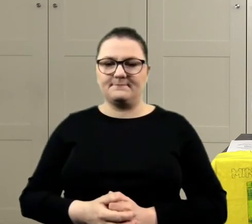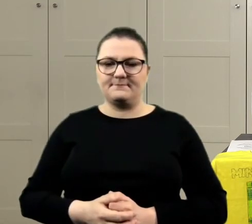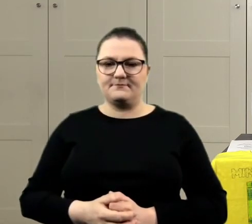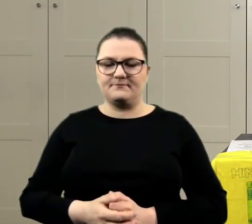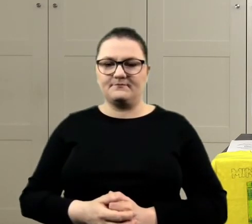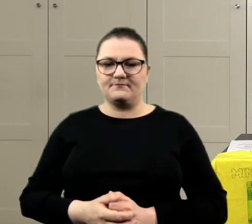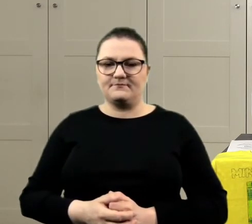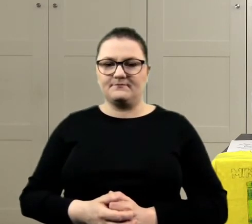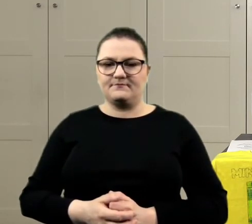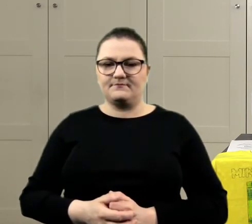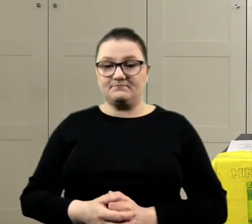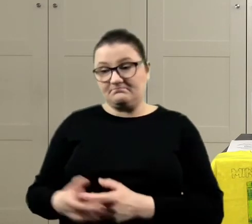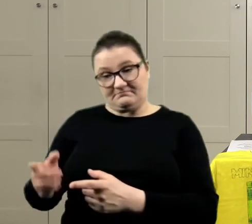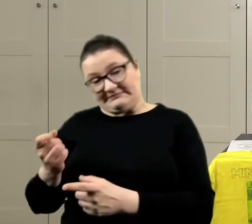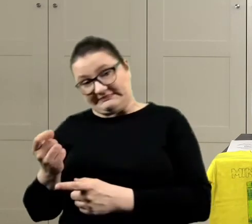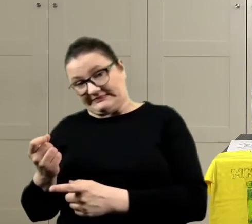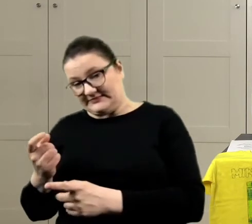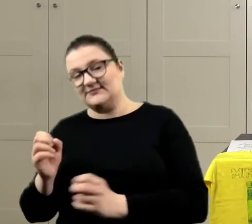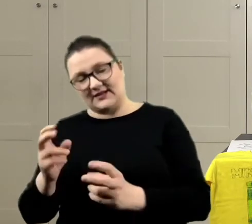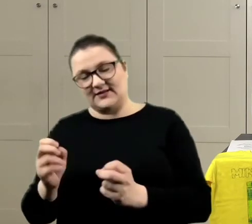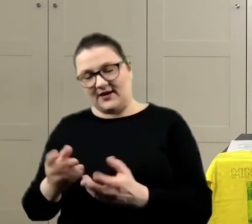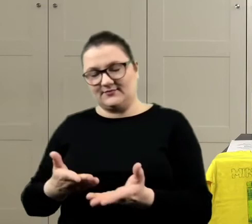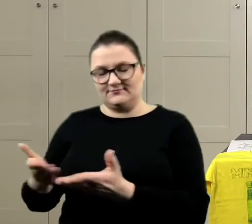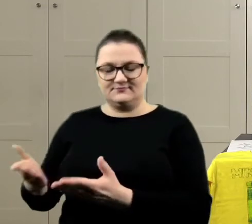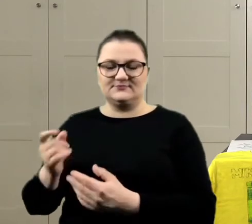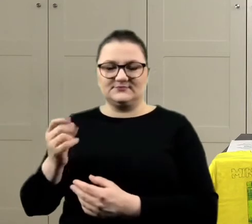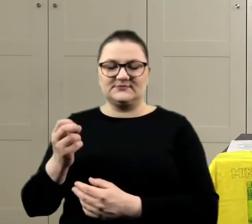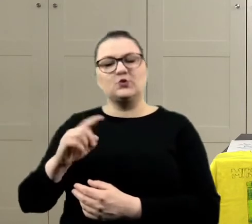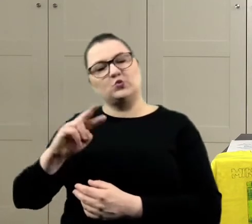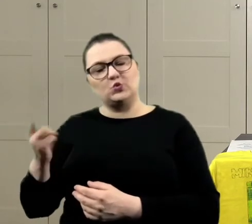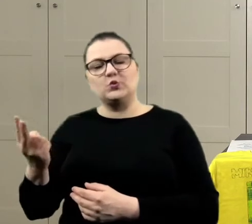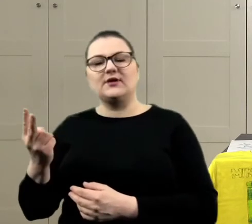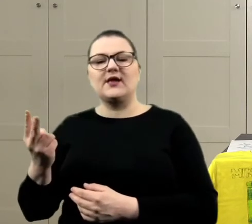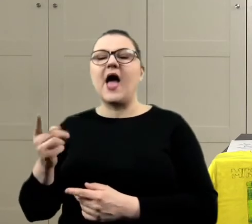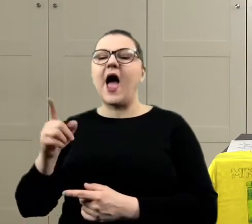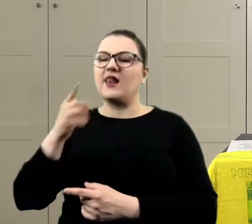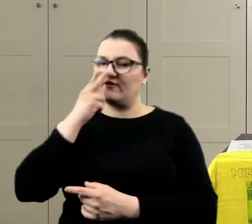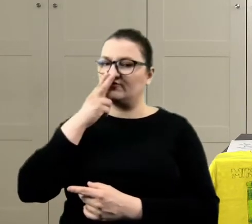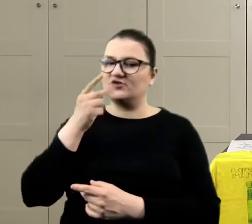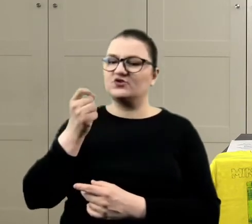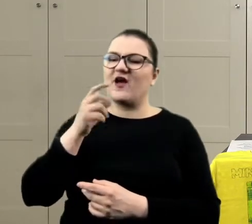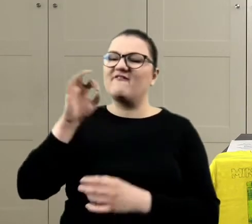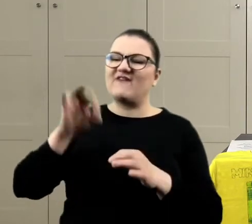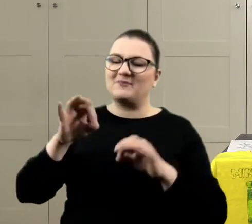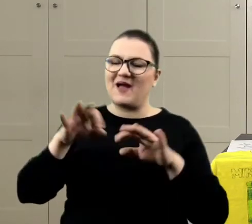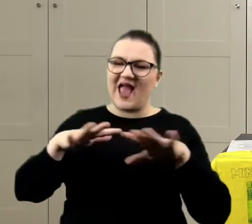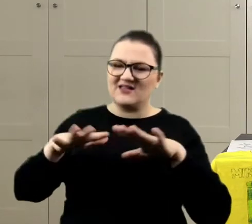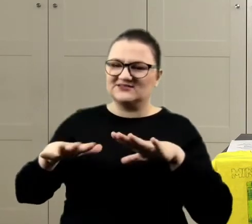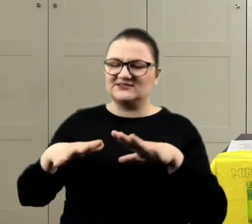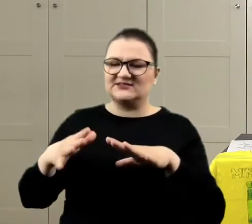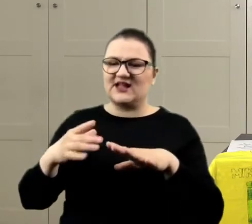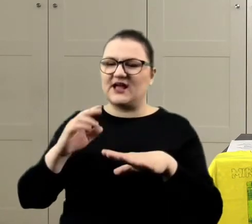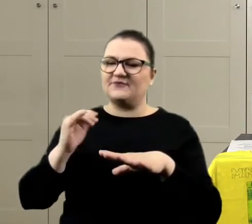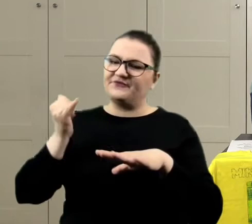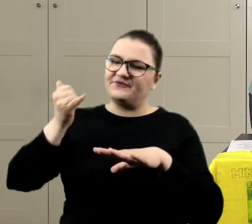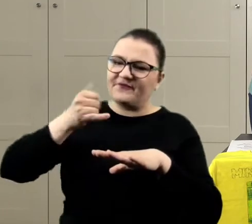Tak, tak, teraz Ty będziesz, ten drugi. Tylko widzisz, ona jest troszeczkę gęsta, ta farba, i trzeba jej troszeczkę